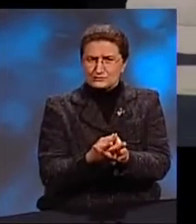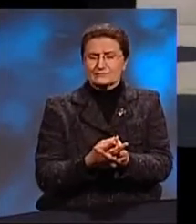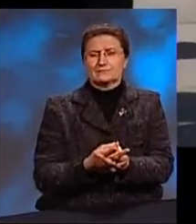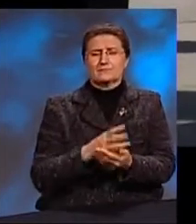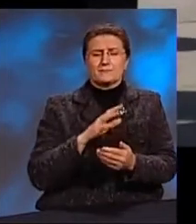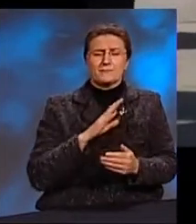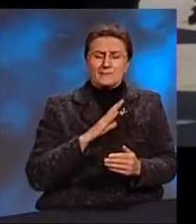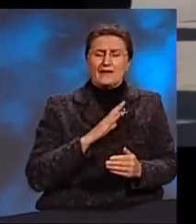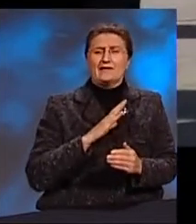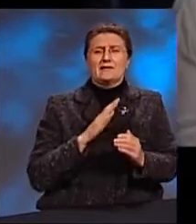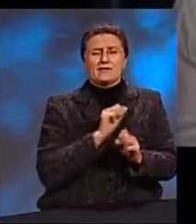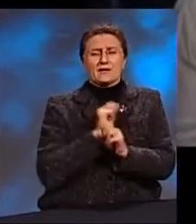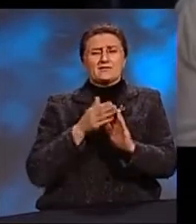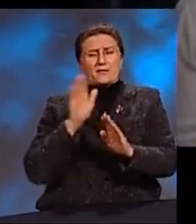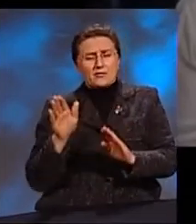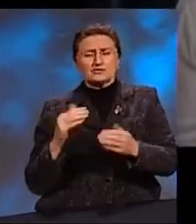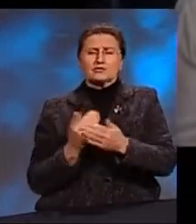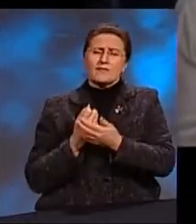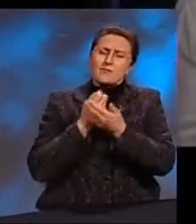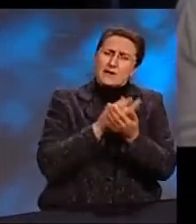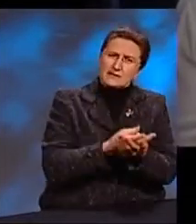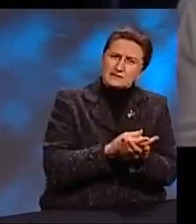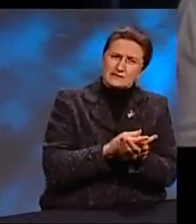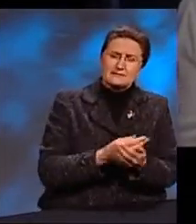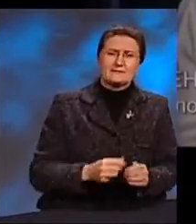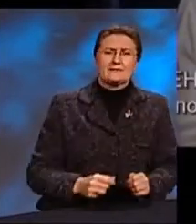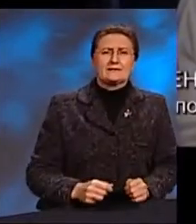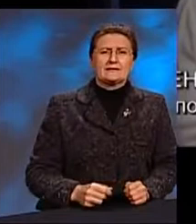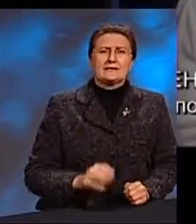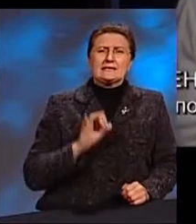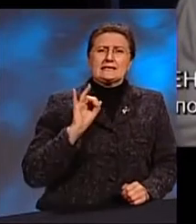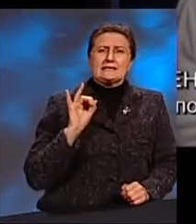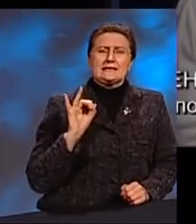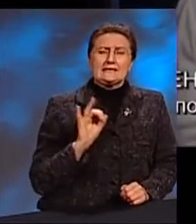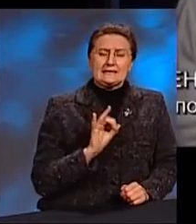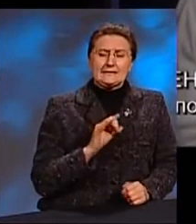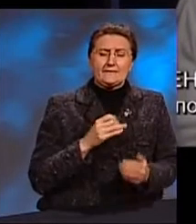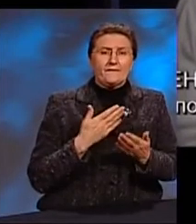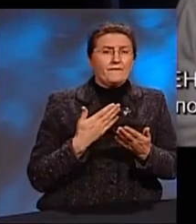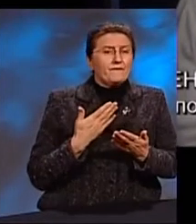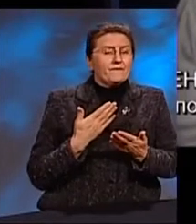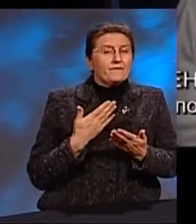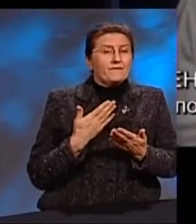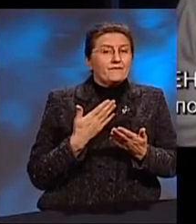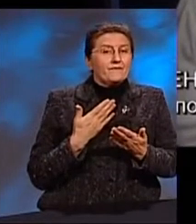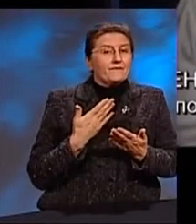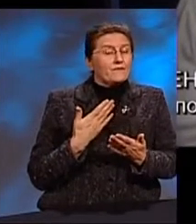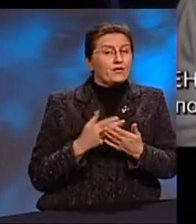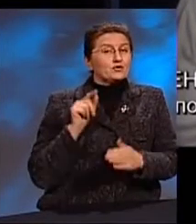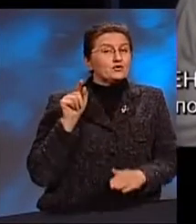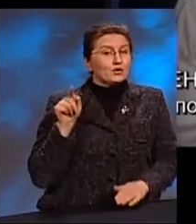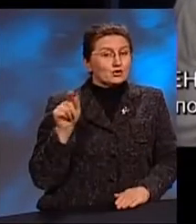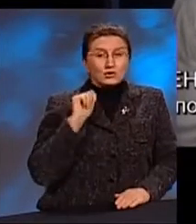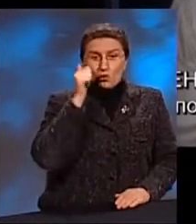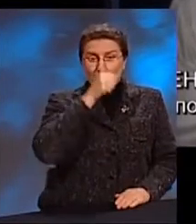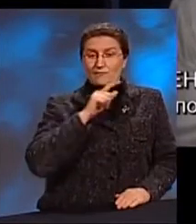родители увозили домой отдохнуть Потом они снова привозили его И вот тот год,